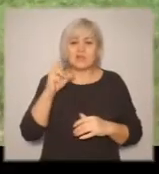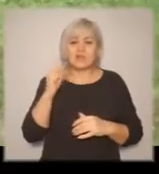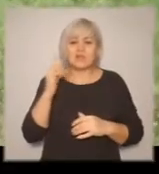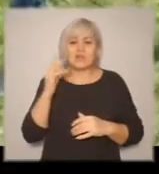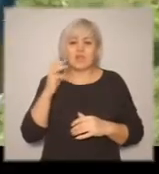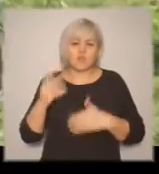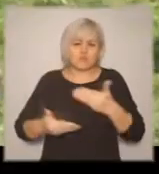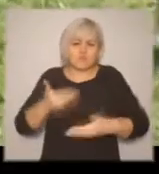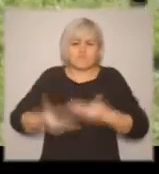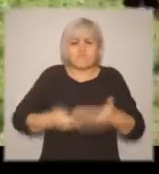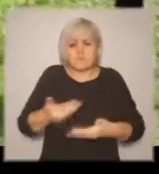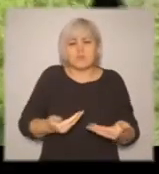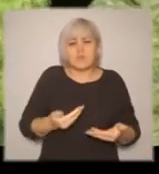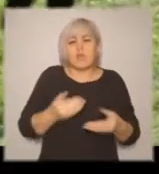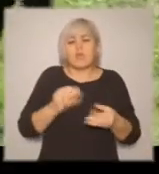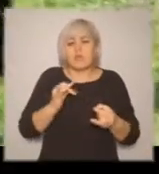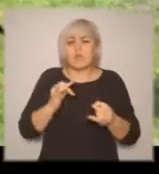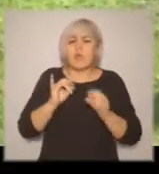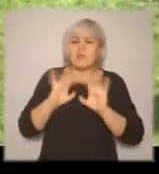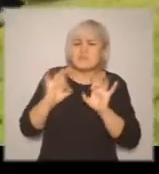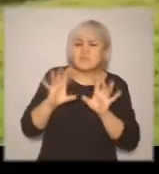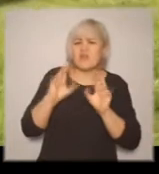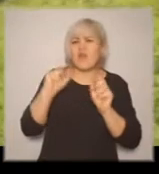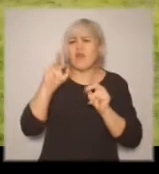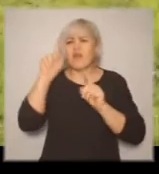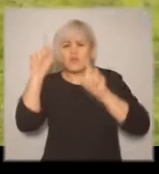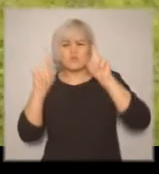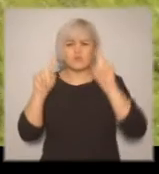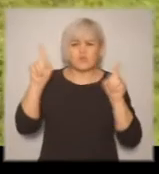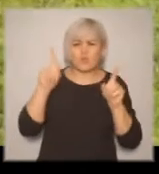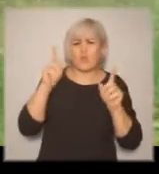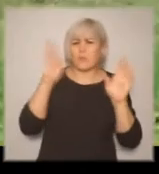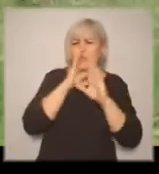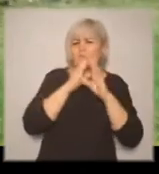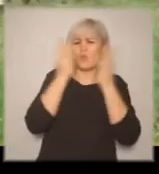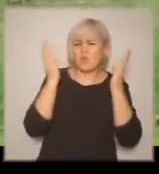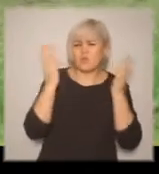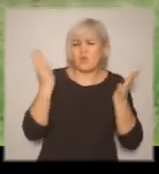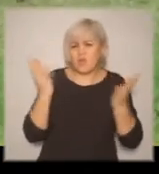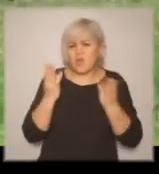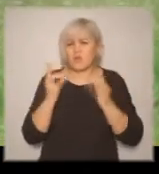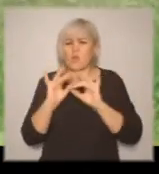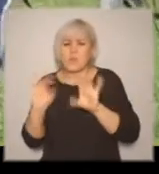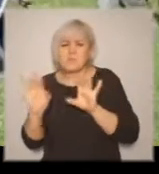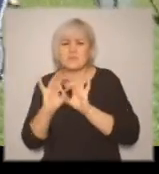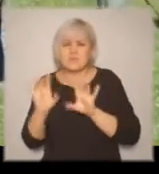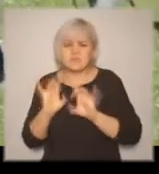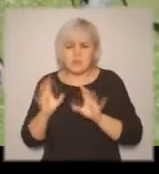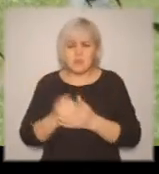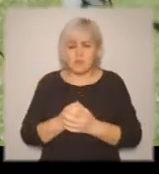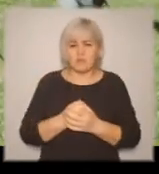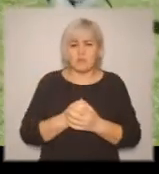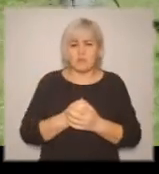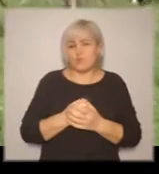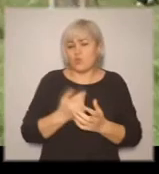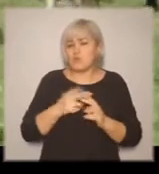все те живописные виды, которые нам открываются, пока мы движемся. Это был новый опыт совершенно для меня. Это